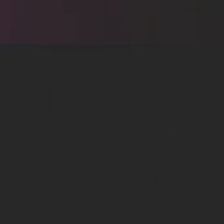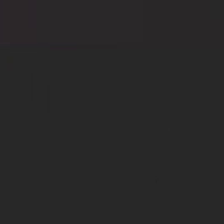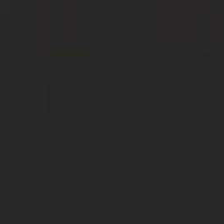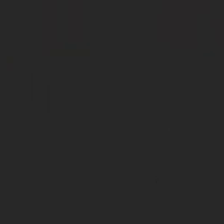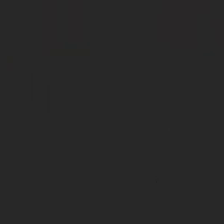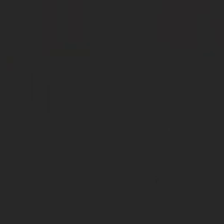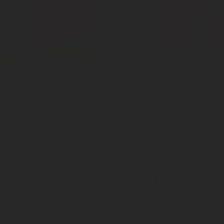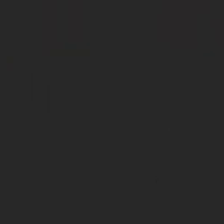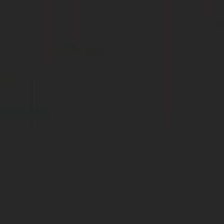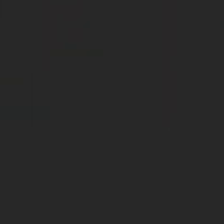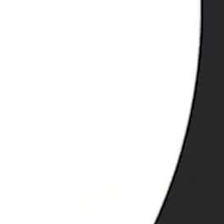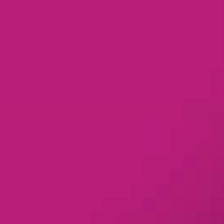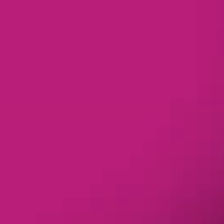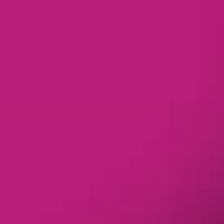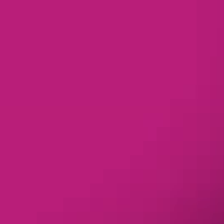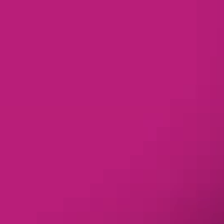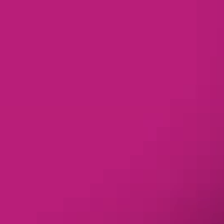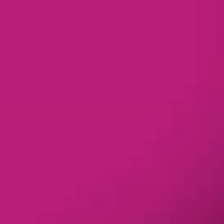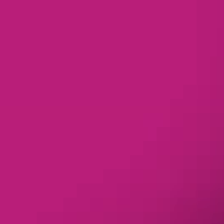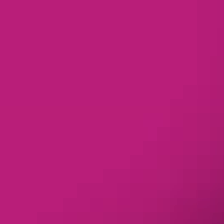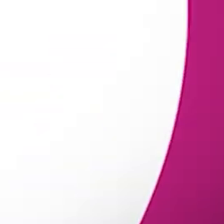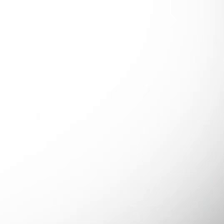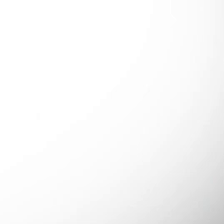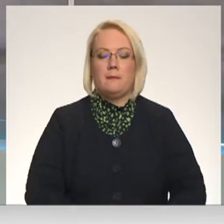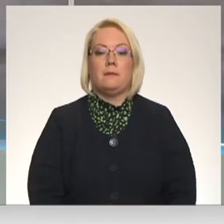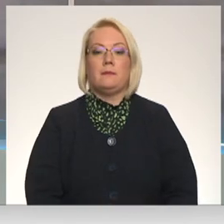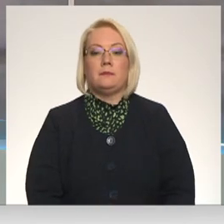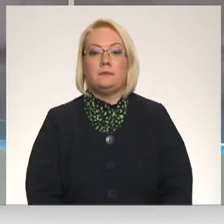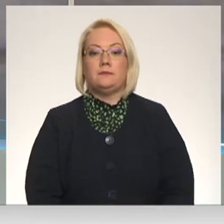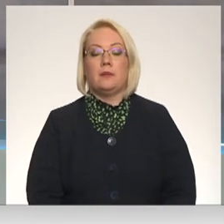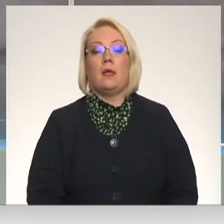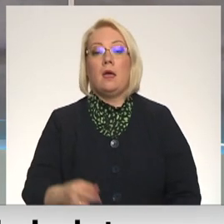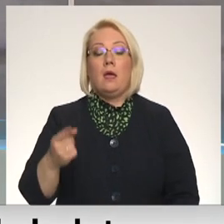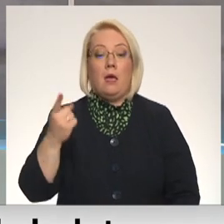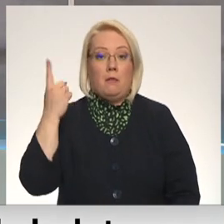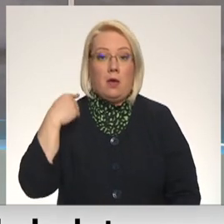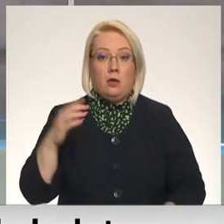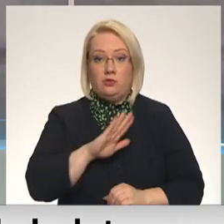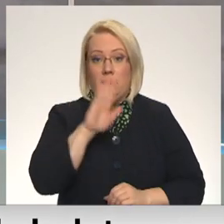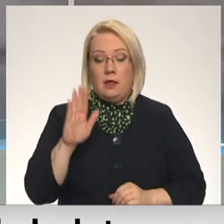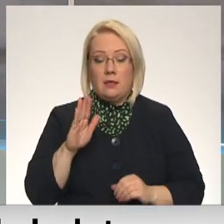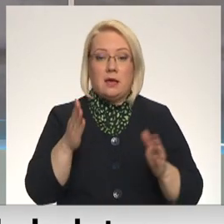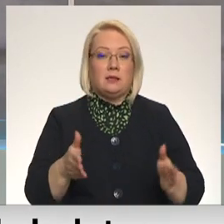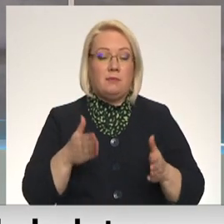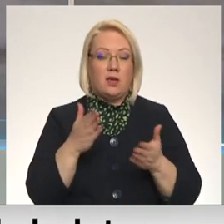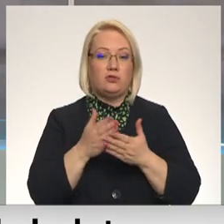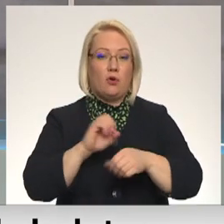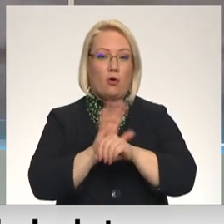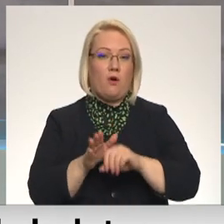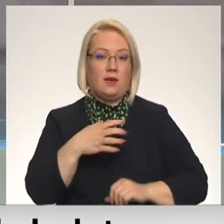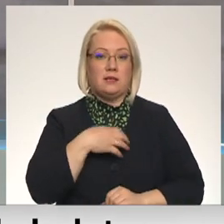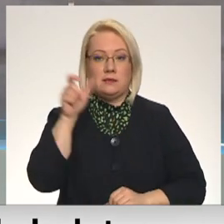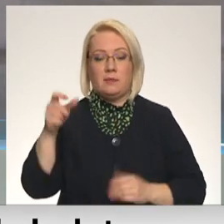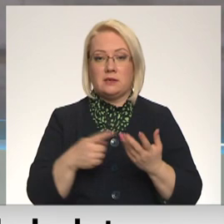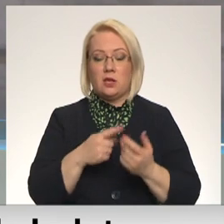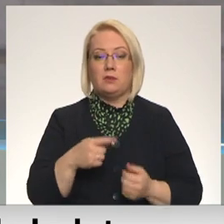Re, visi ēters ir te! Pagaišā dienaktī Latvijas slimnīcā sasošo covidu pacientu